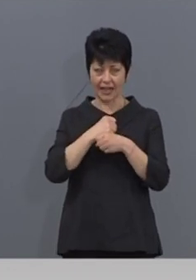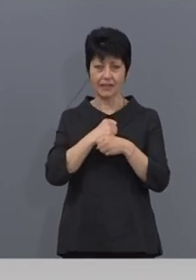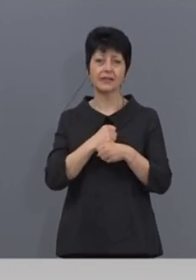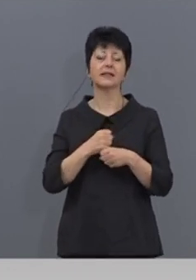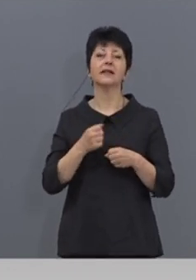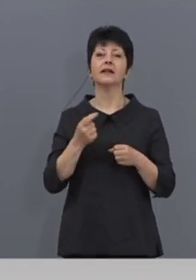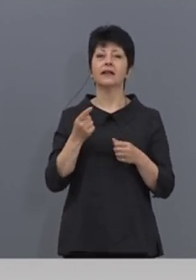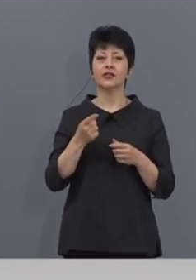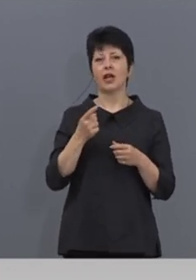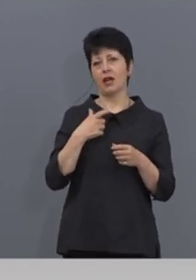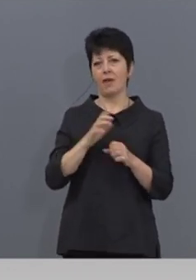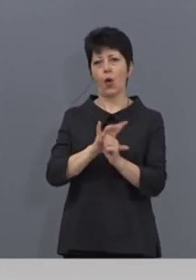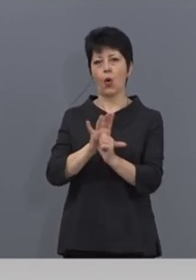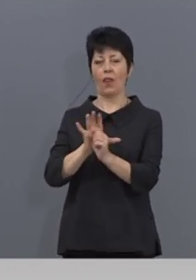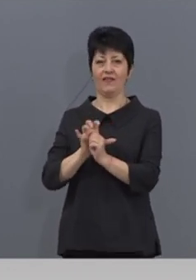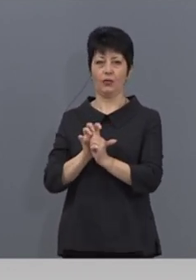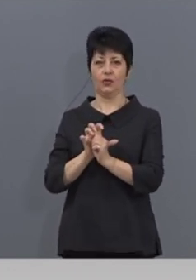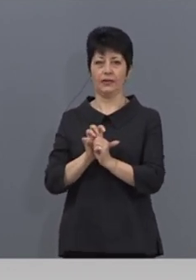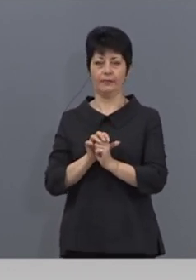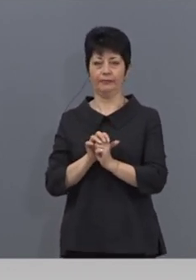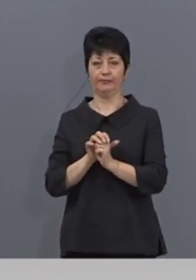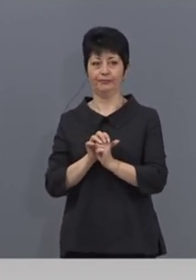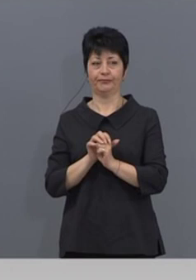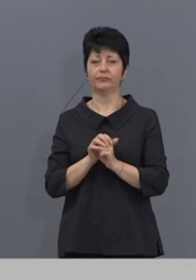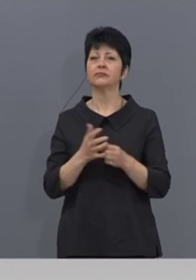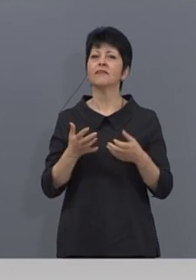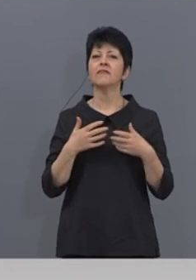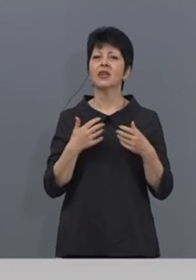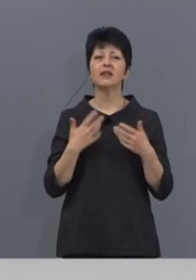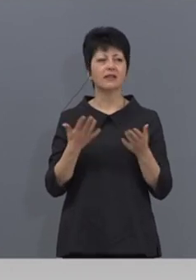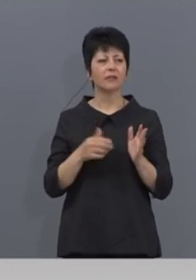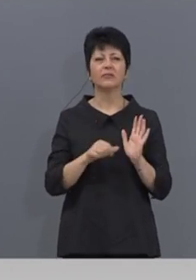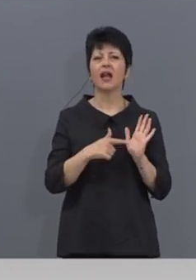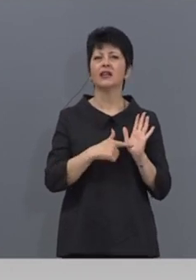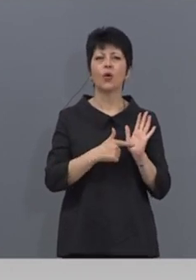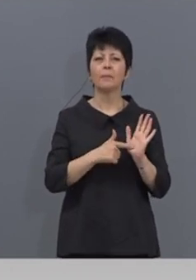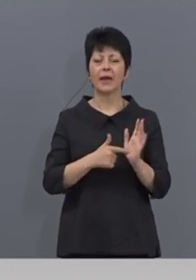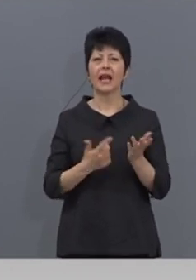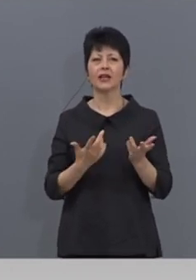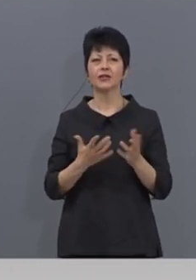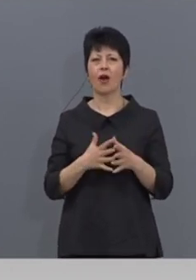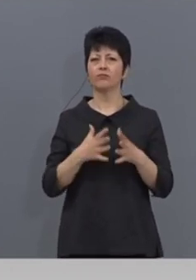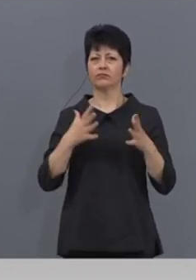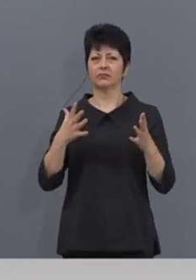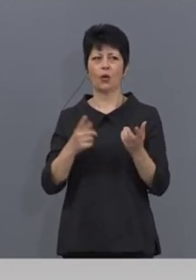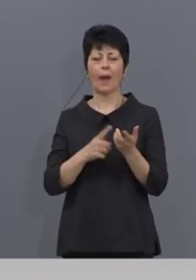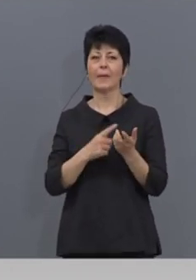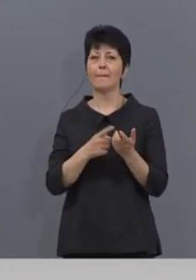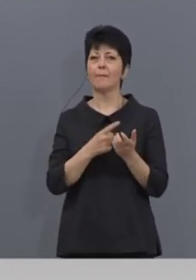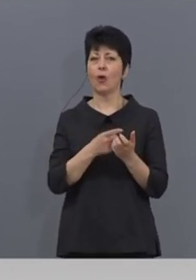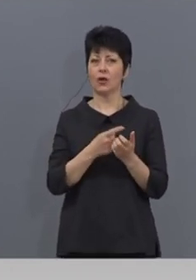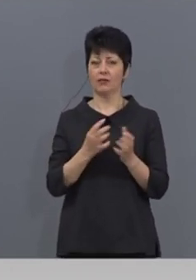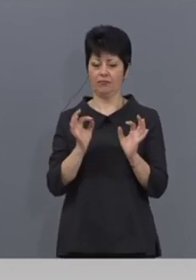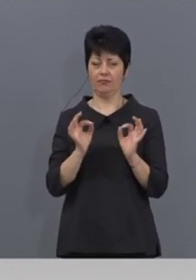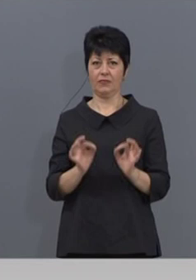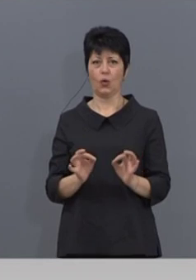коронавирусна инфекция. Бих искал да отбележа въпреки така относително по-големия брой констатирани